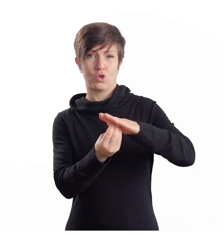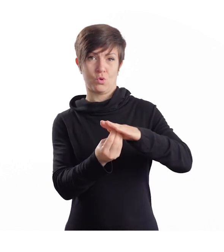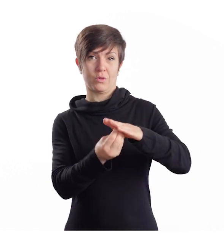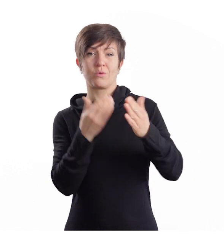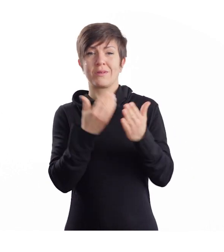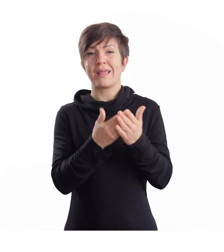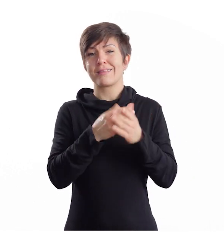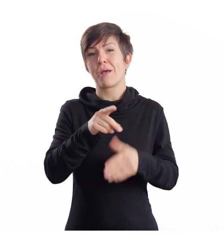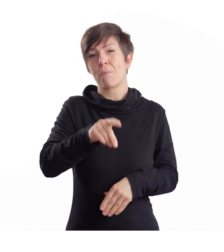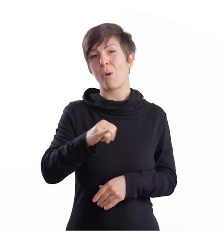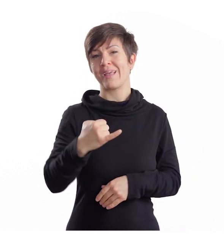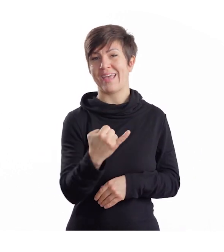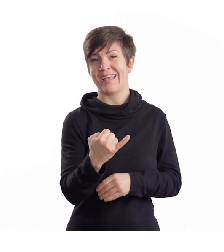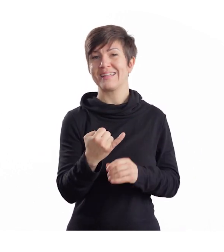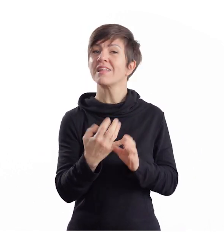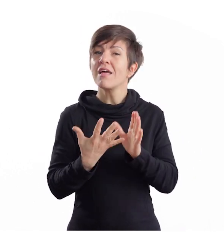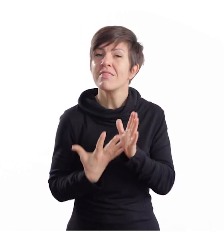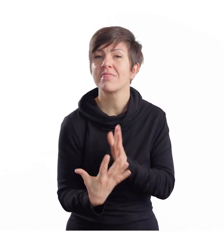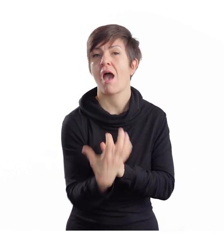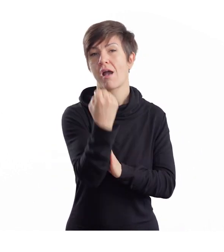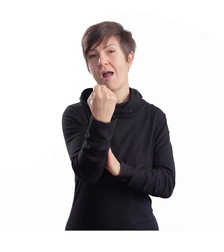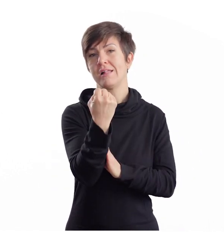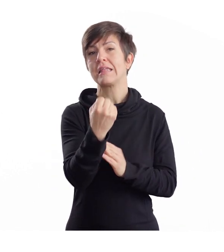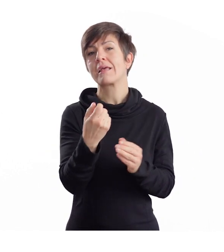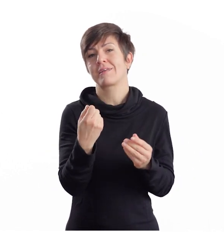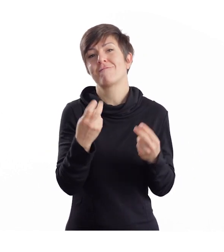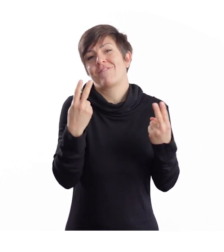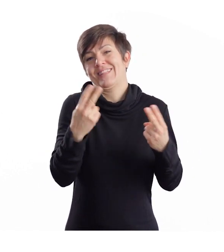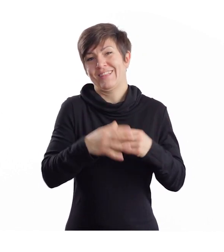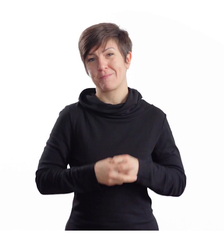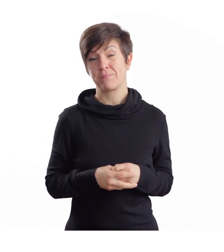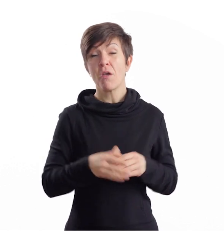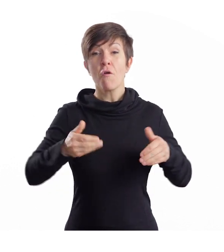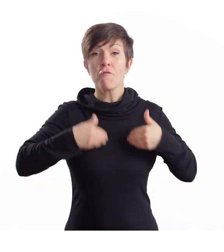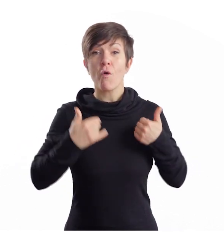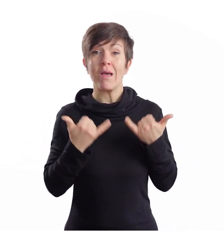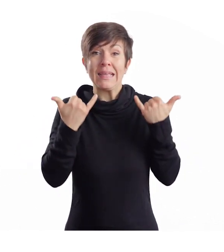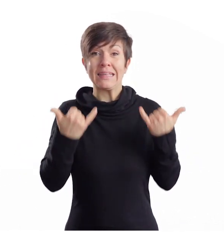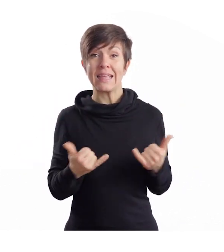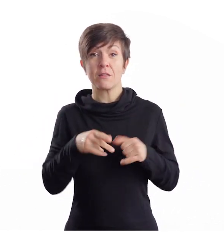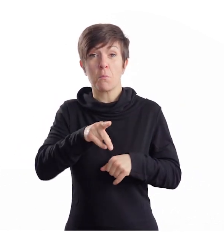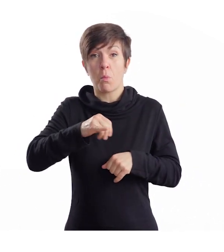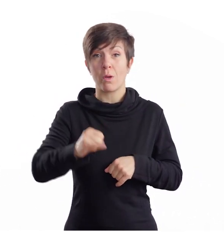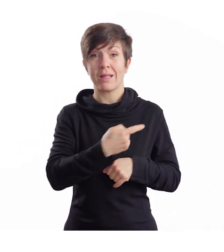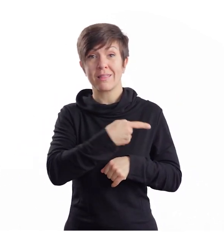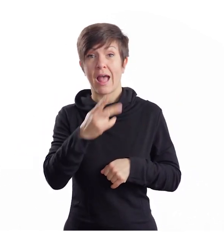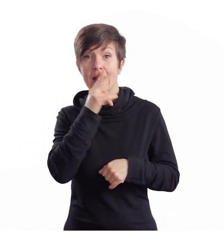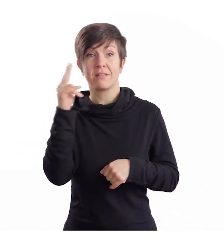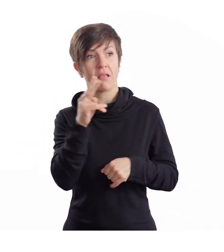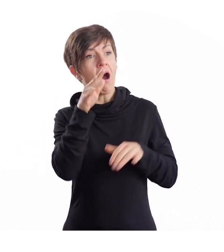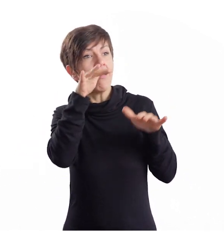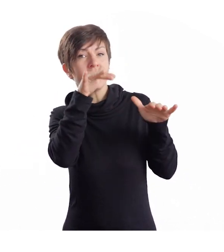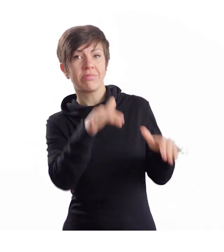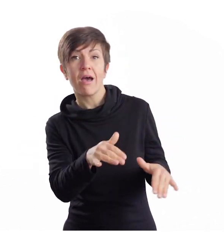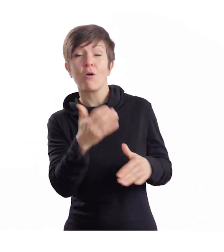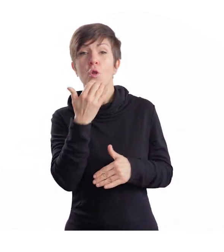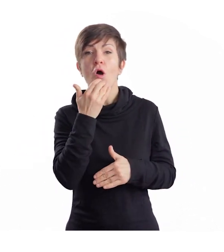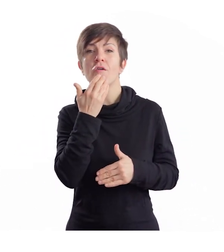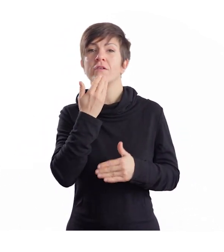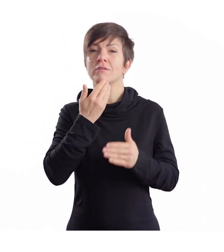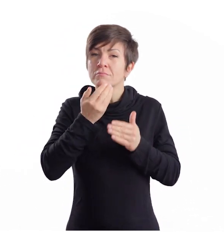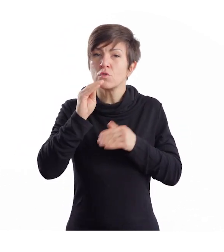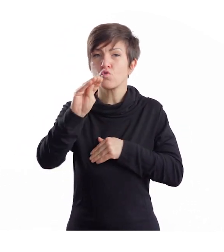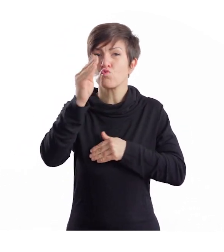dass dieses Projekt so nachhaltig und wertvoll wird. Wir freuen uns, dass das Projekt jetzt sichtbar gemacht wird und hoffen, dass noch viele